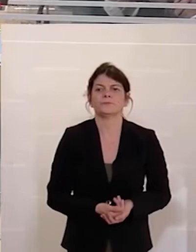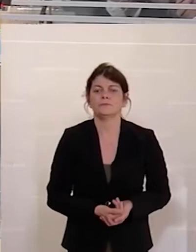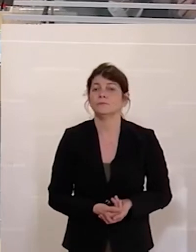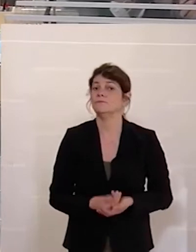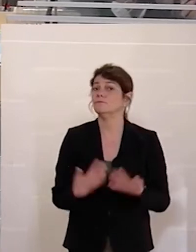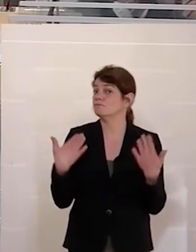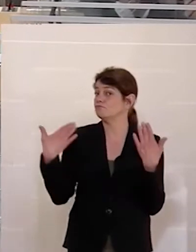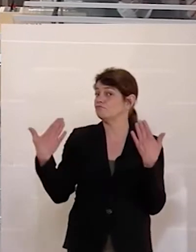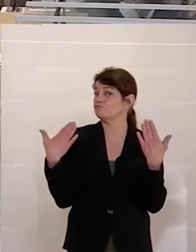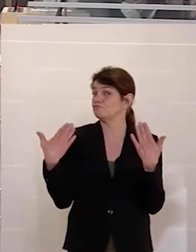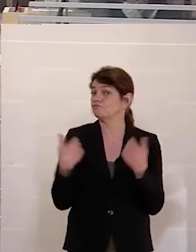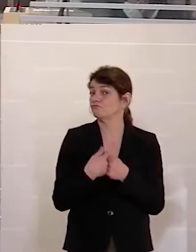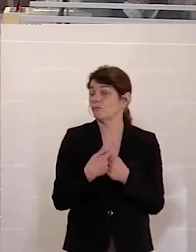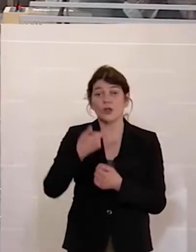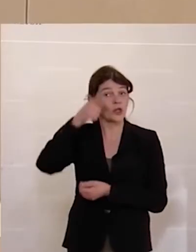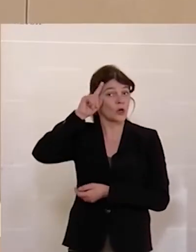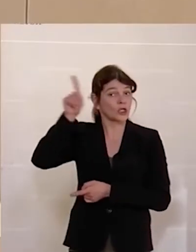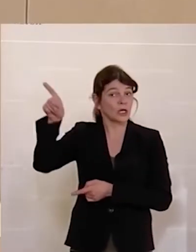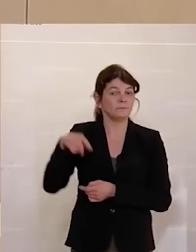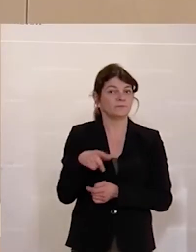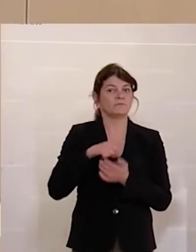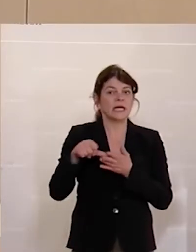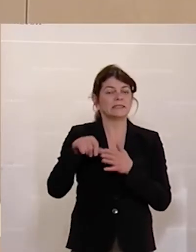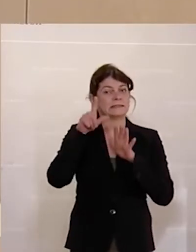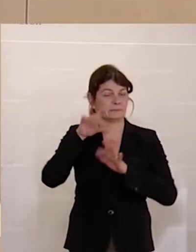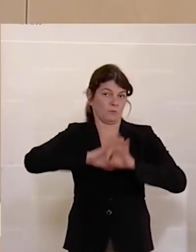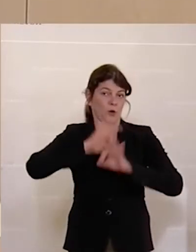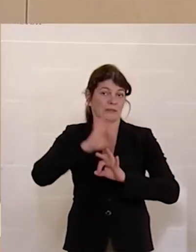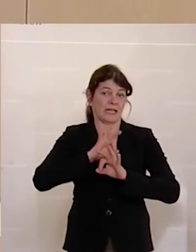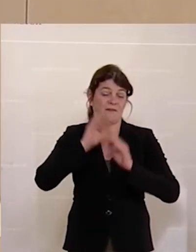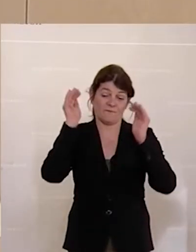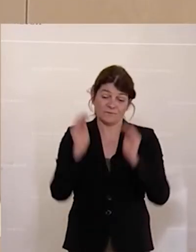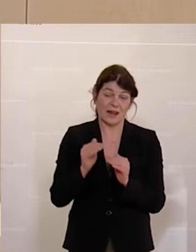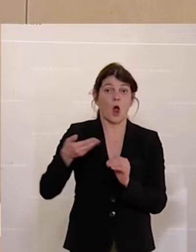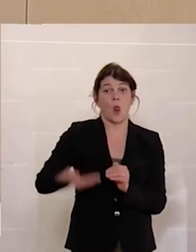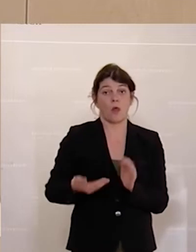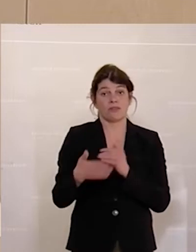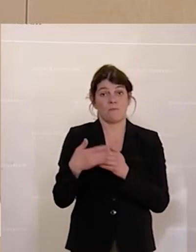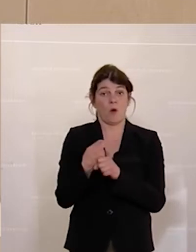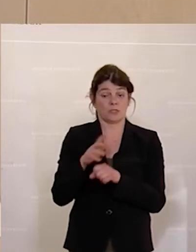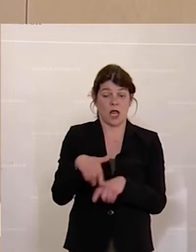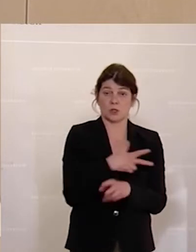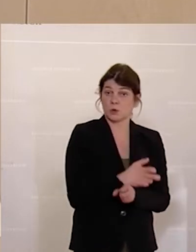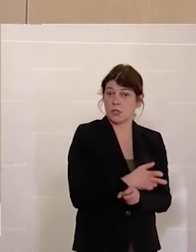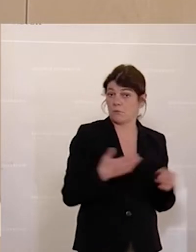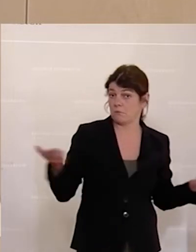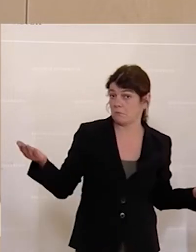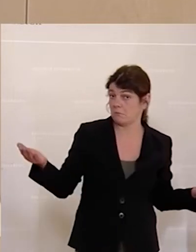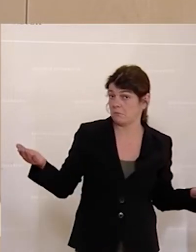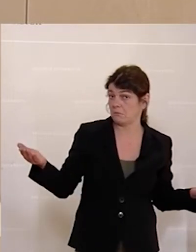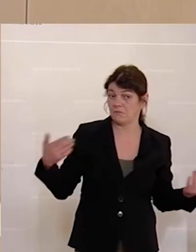Nur zum Vergleich. In Deutschland zahlt man 7 Prozent weniger Lohnnebenkosten als in Österreich. Das ist Ihr